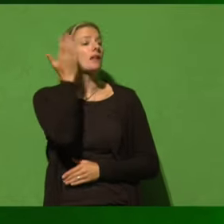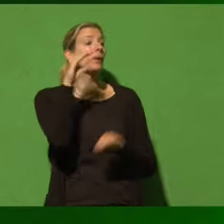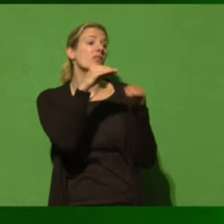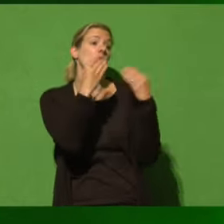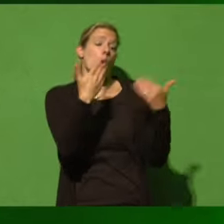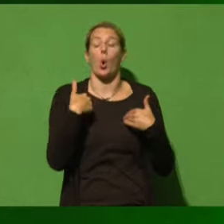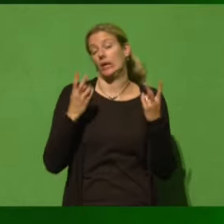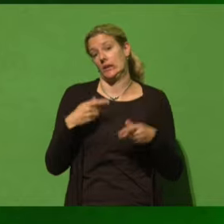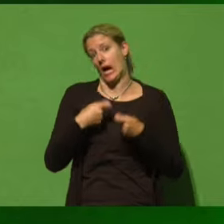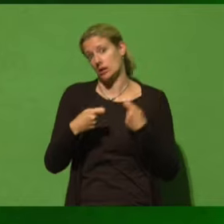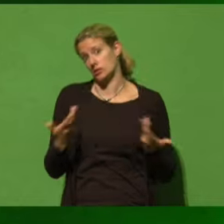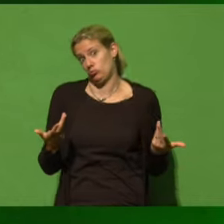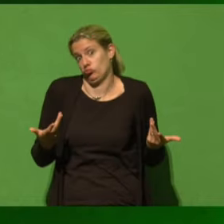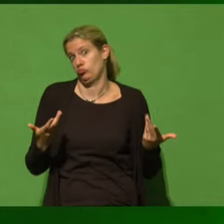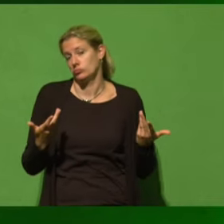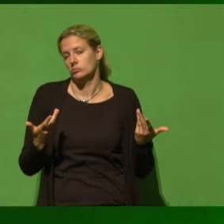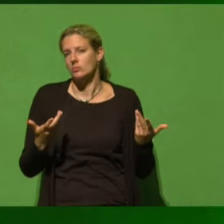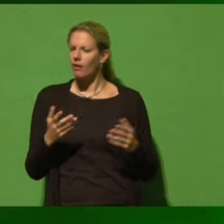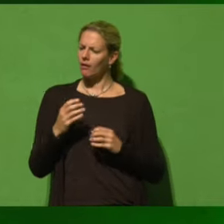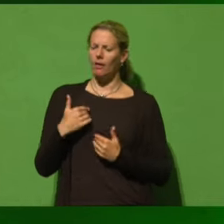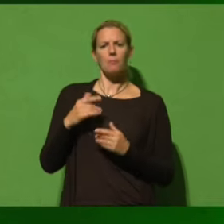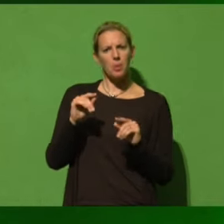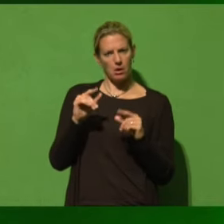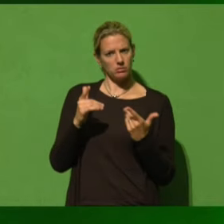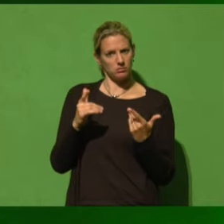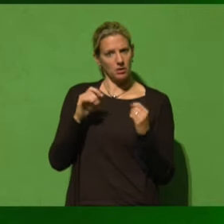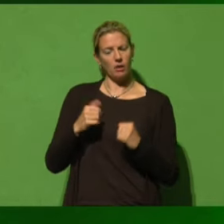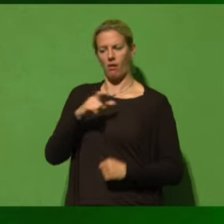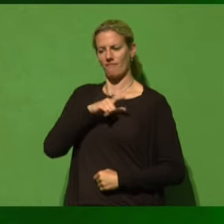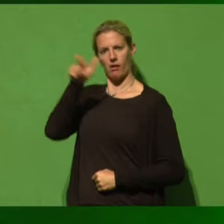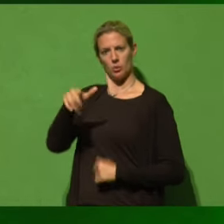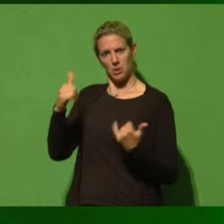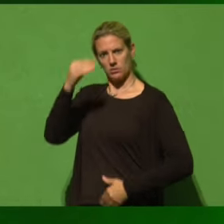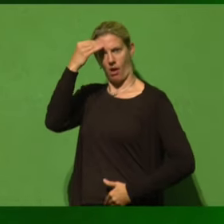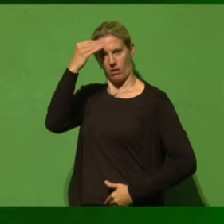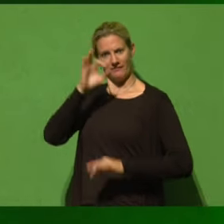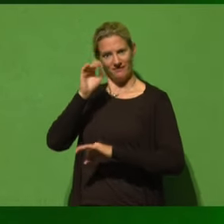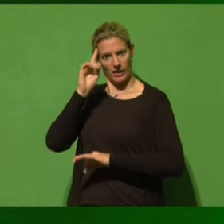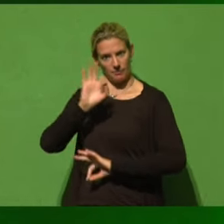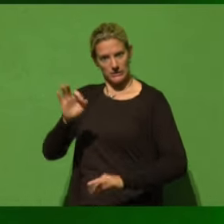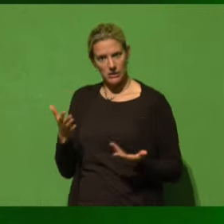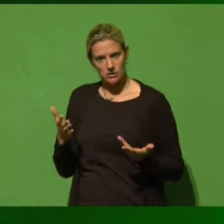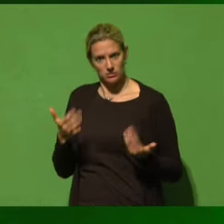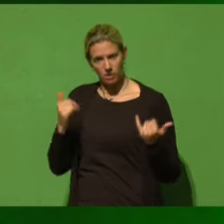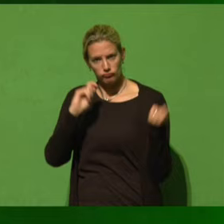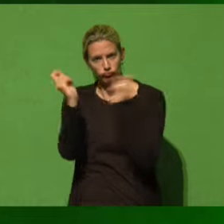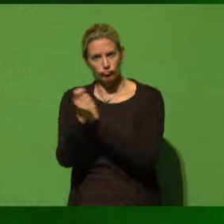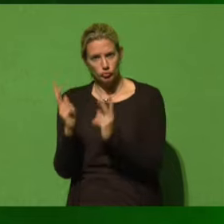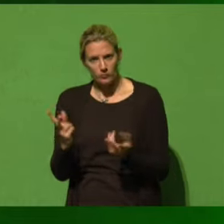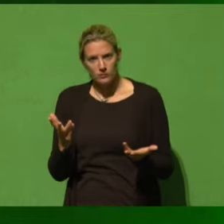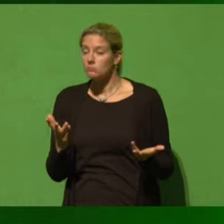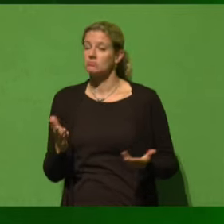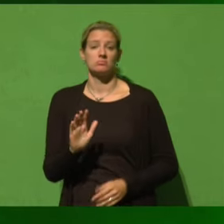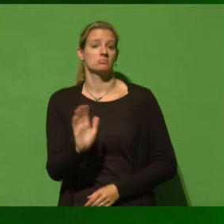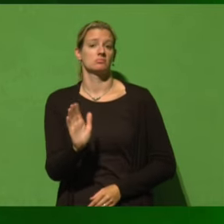Und man könnte ja vielleicht erwarten oder hoffen, dass sie daraus was gelernt hat, dass sie deshalb jetzt was verändert. Aber am